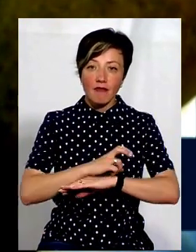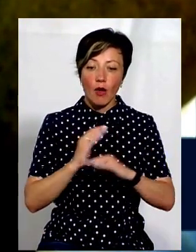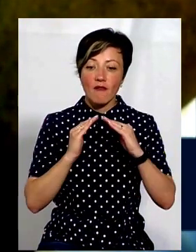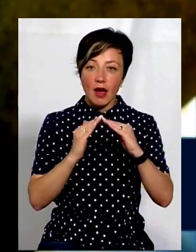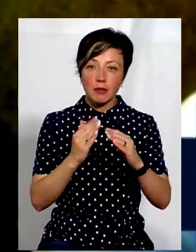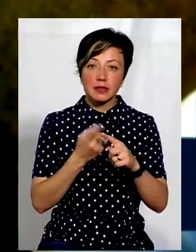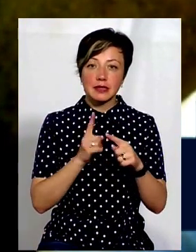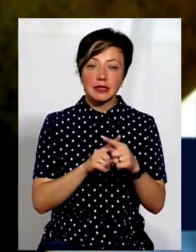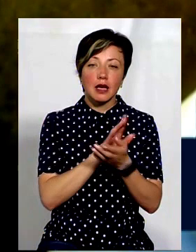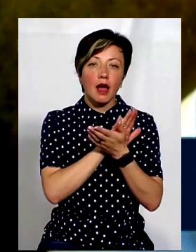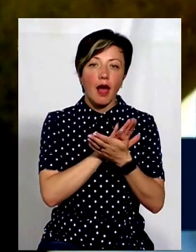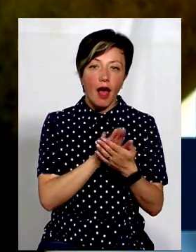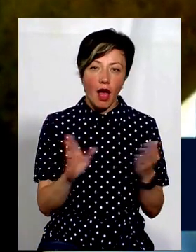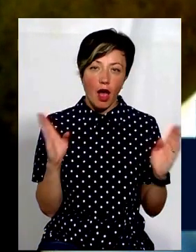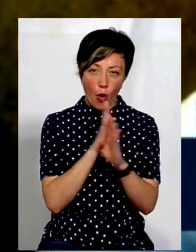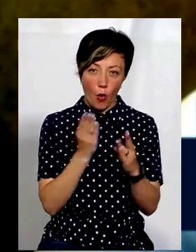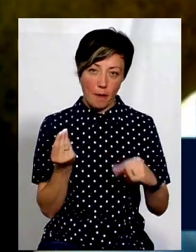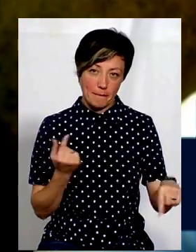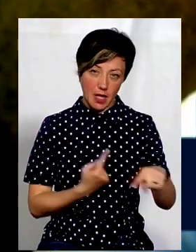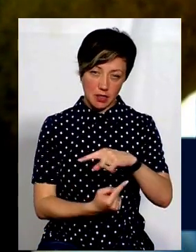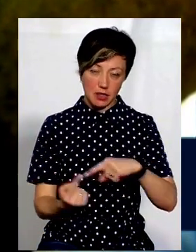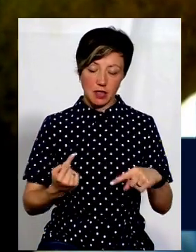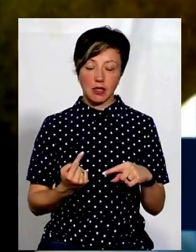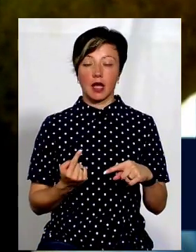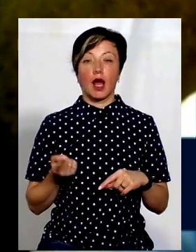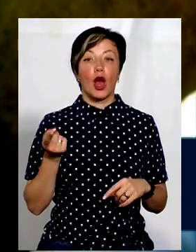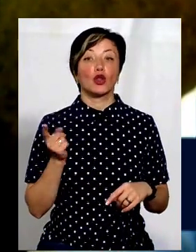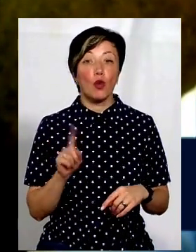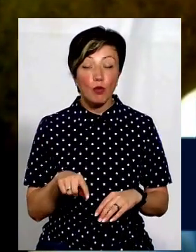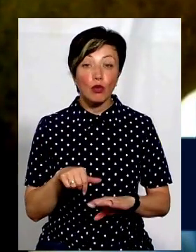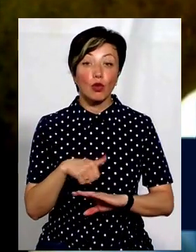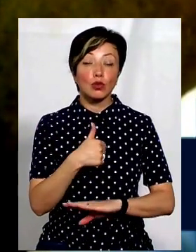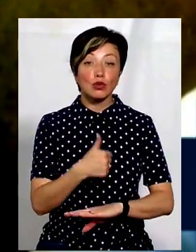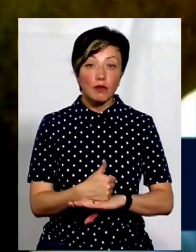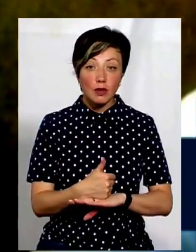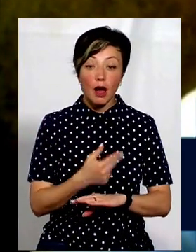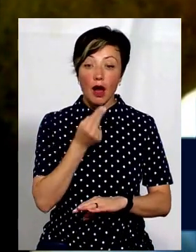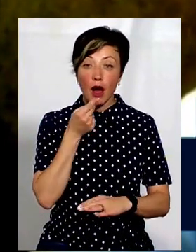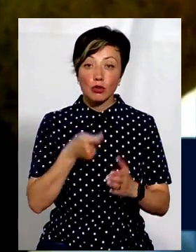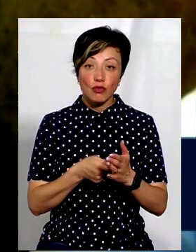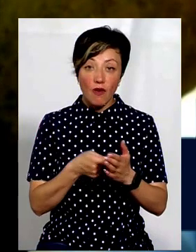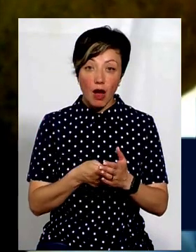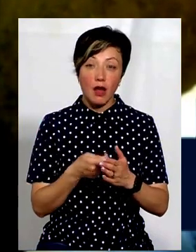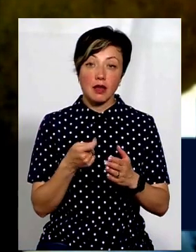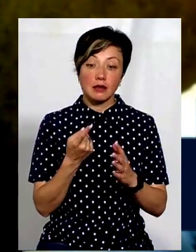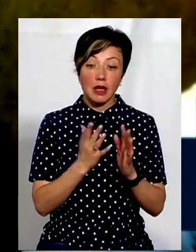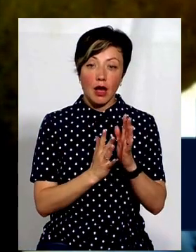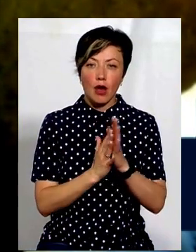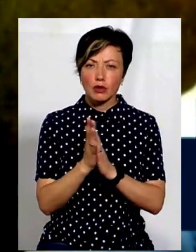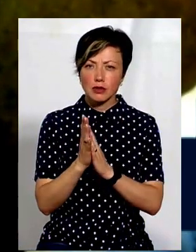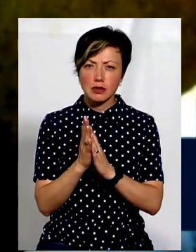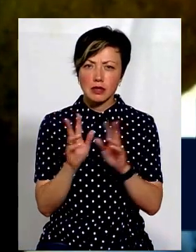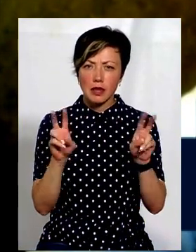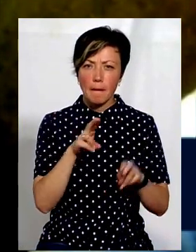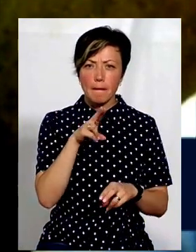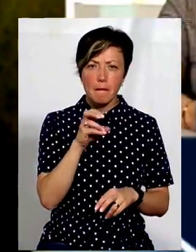– це є екобізнес, можна так сказати. Тому основне харчування равлика складається з рослий Неперко та